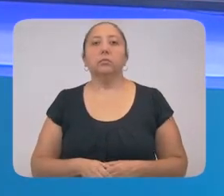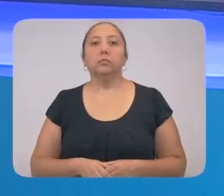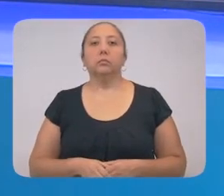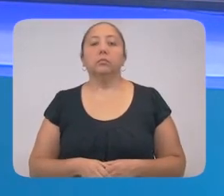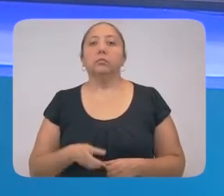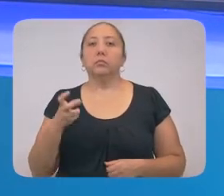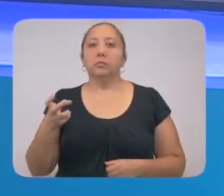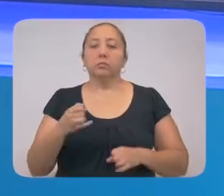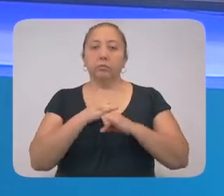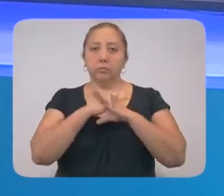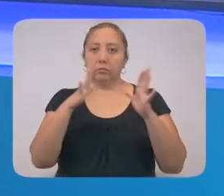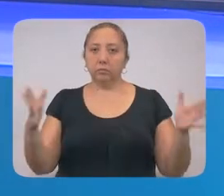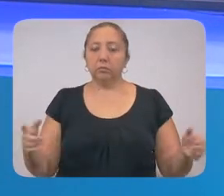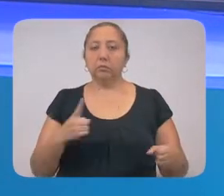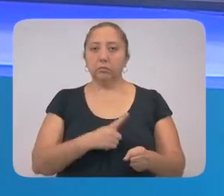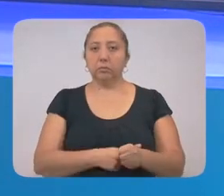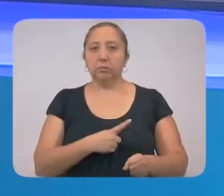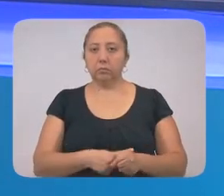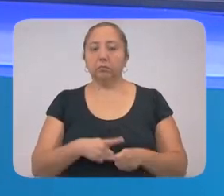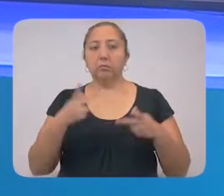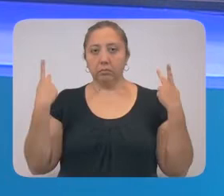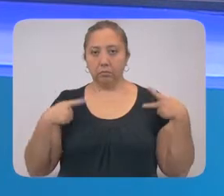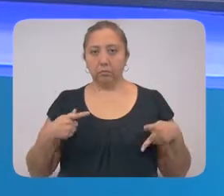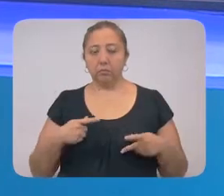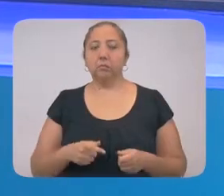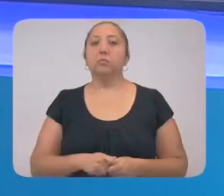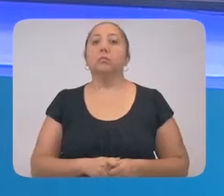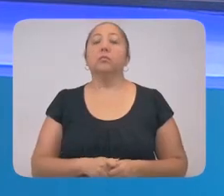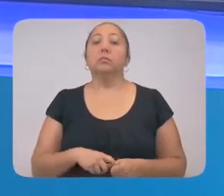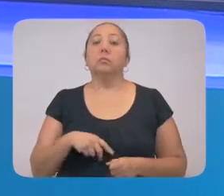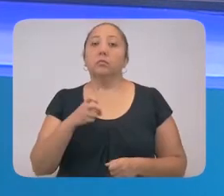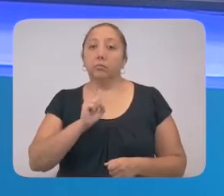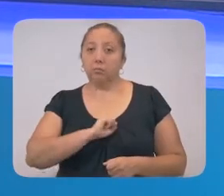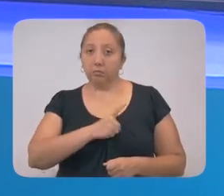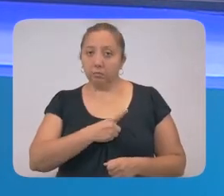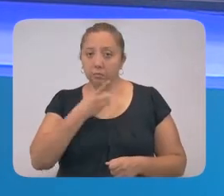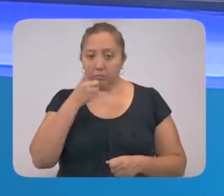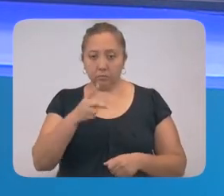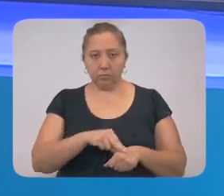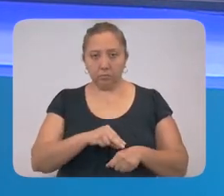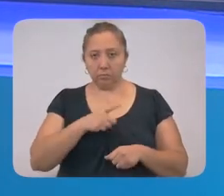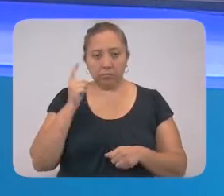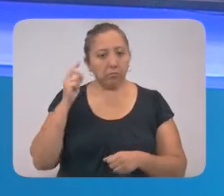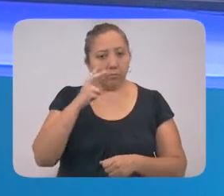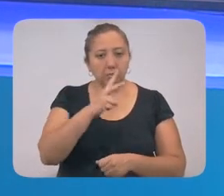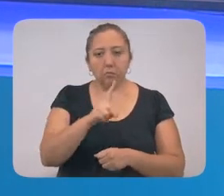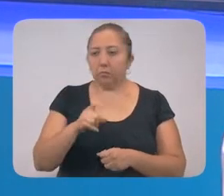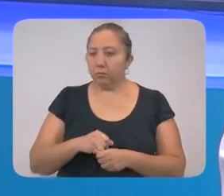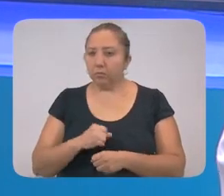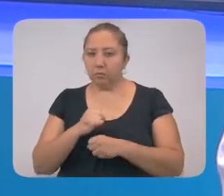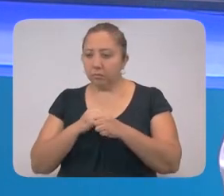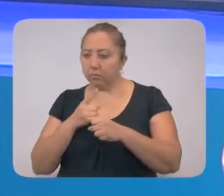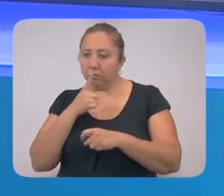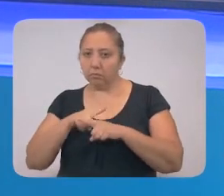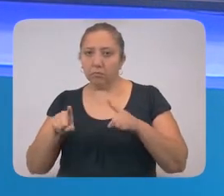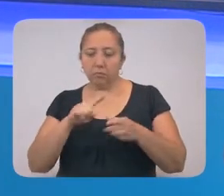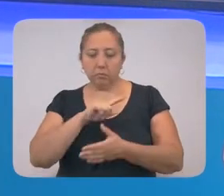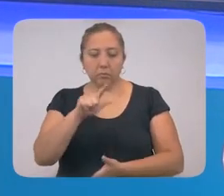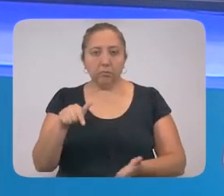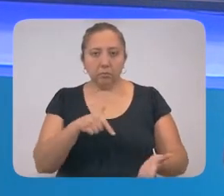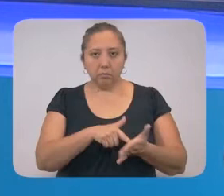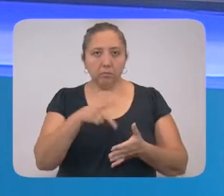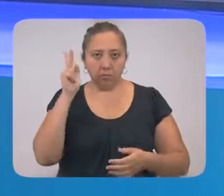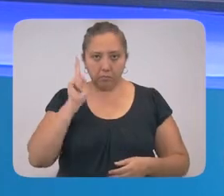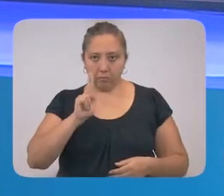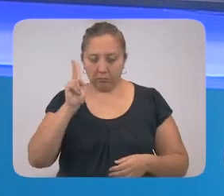sutmak, nukanil, ubet jehelas baso, suk kachi. Lenuk bezaujezma, uchalaci le nohluma, kukatike, kaxak altak, ut 10